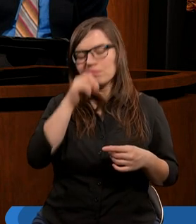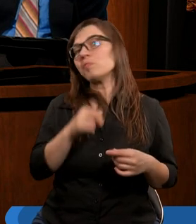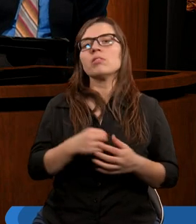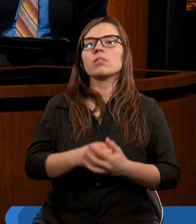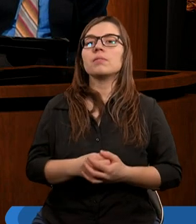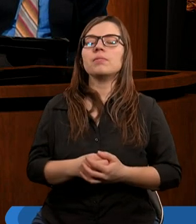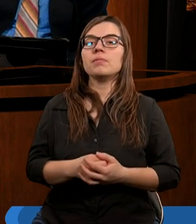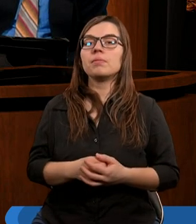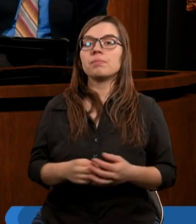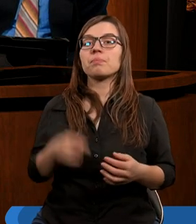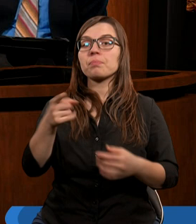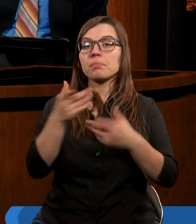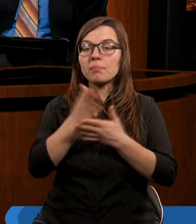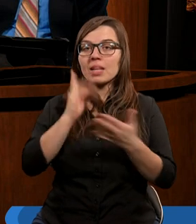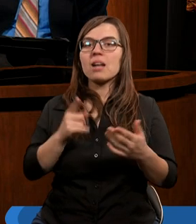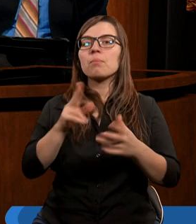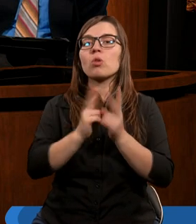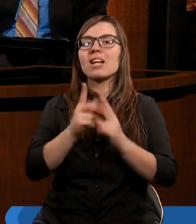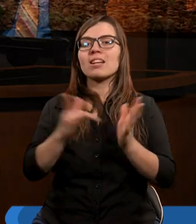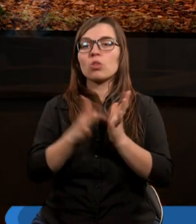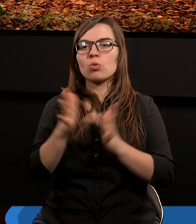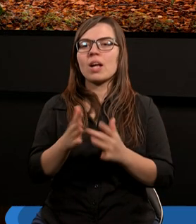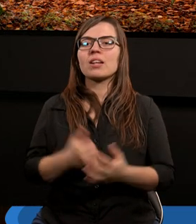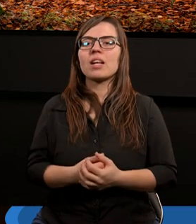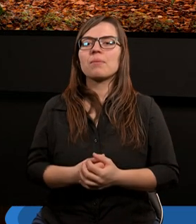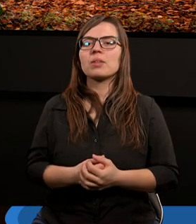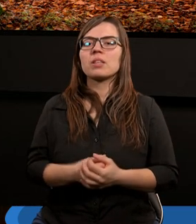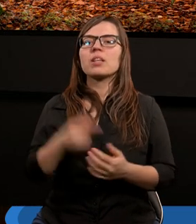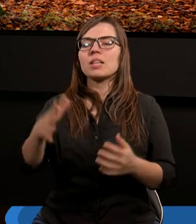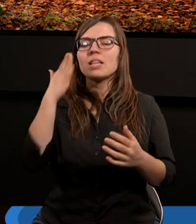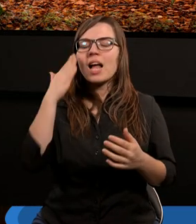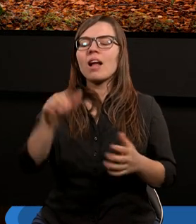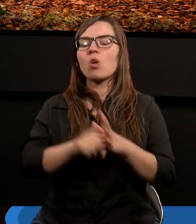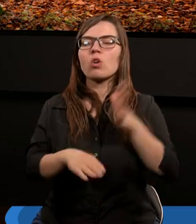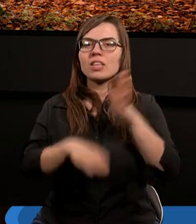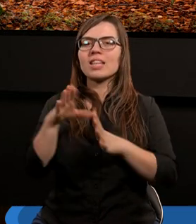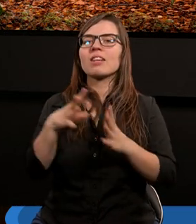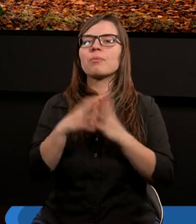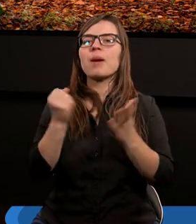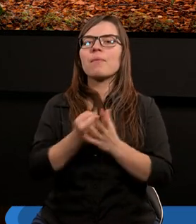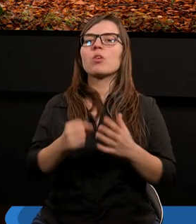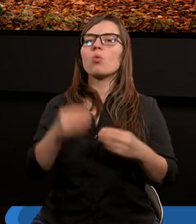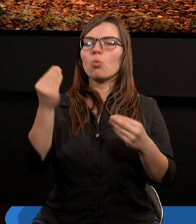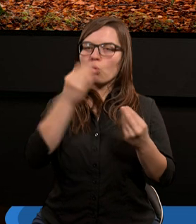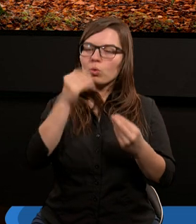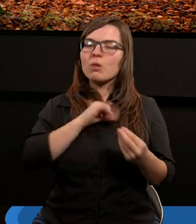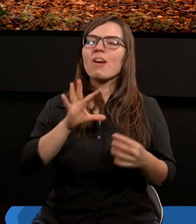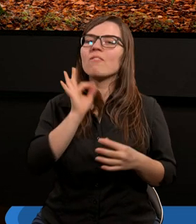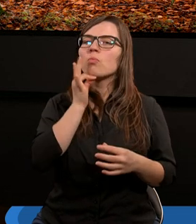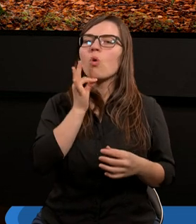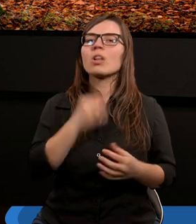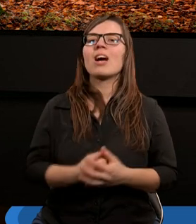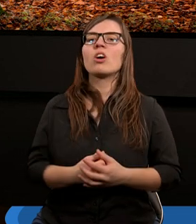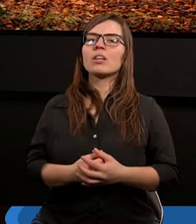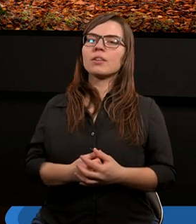zapewne. Zapewne tak, bo przecież prawo znał od dzieciństwa, uczył się w młodości